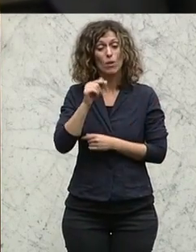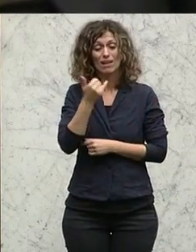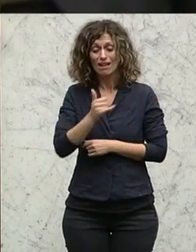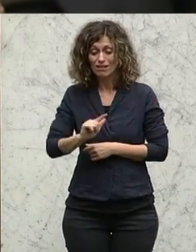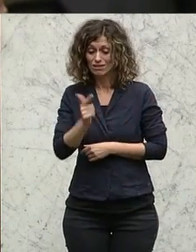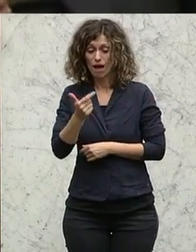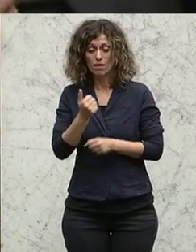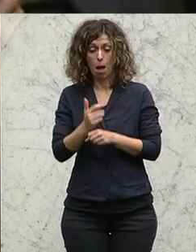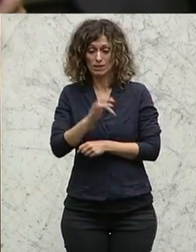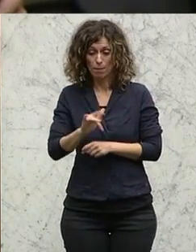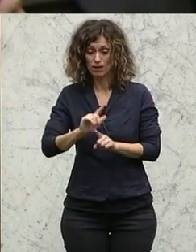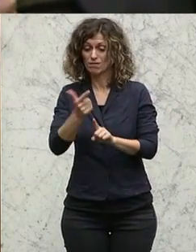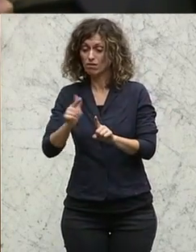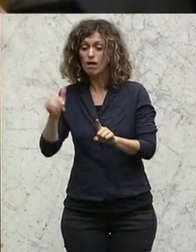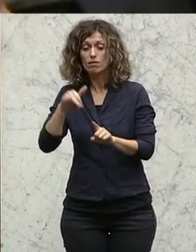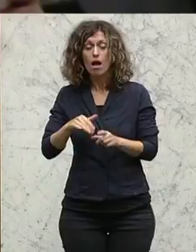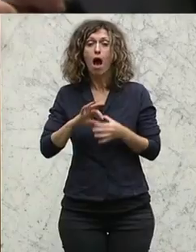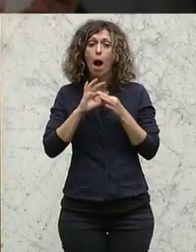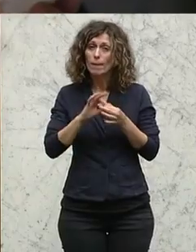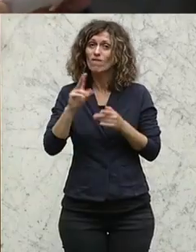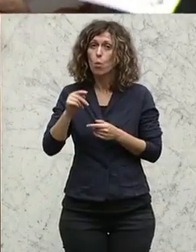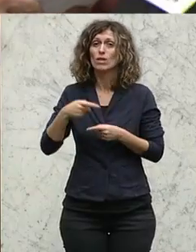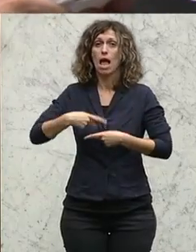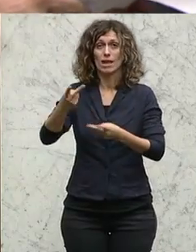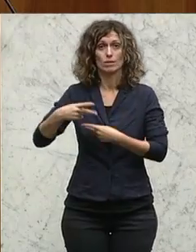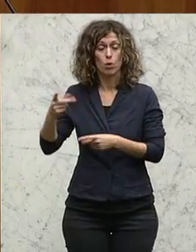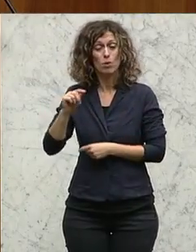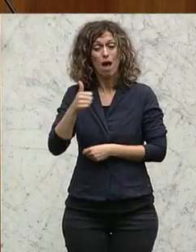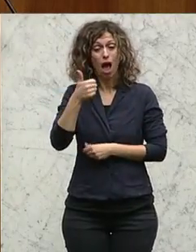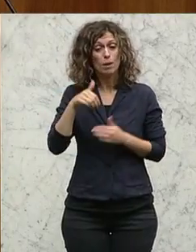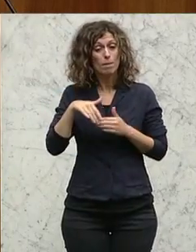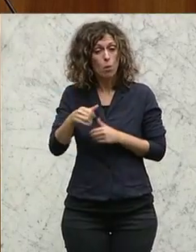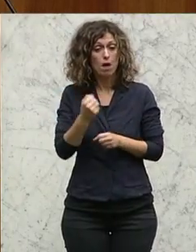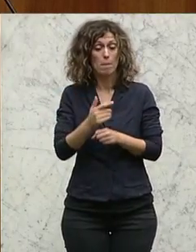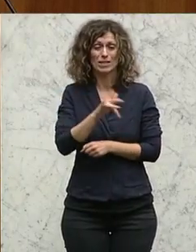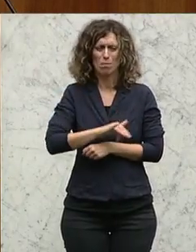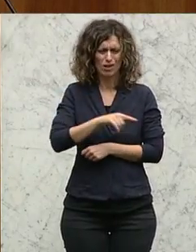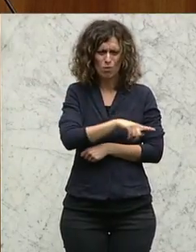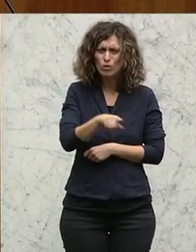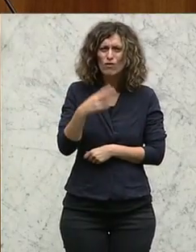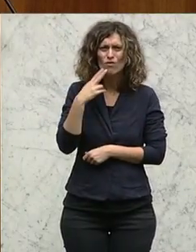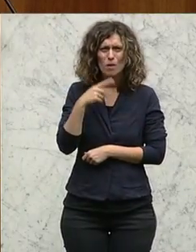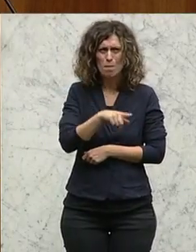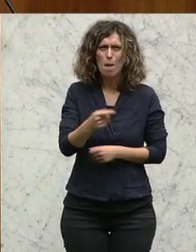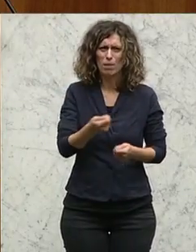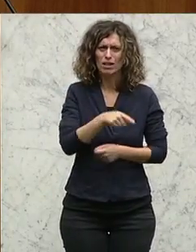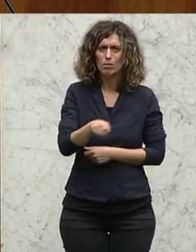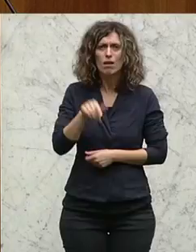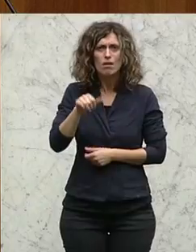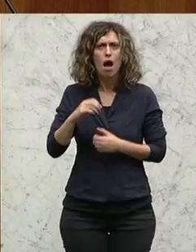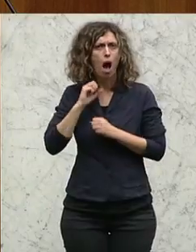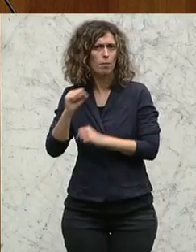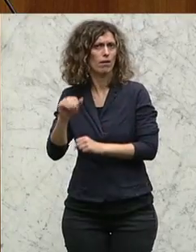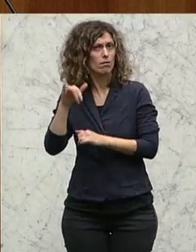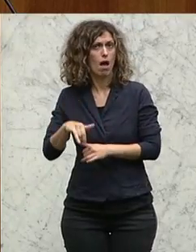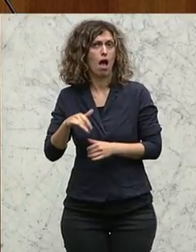indirekt vom Export abhängig. Also ein Million Arbeitsplätze in Österreich in die Betriebe sind von diesem Export abhängig. Und das sollte man, glaube ich,